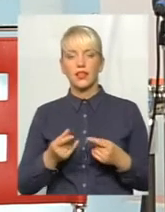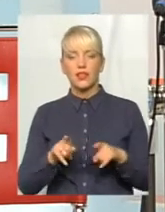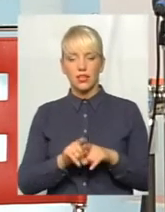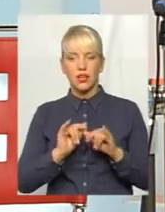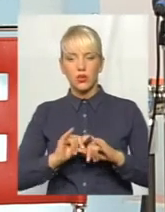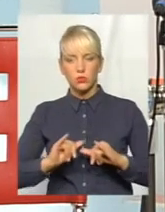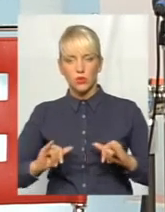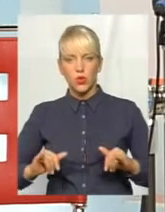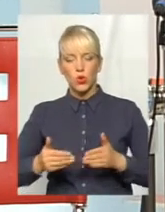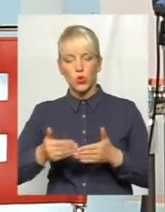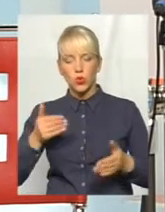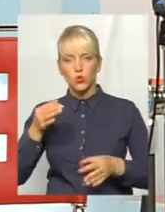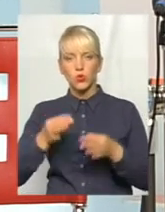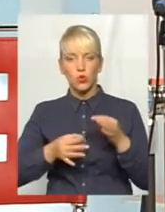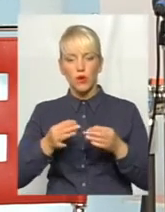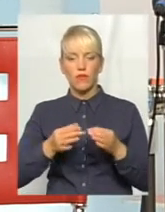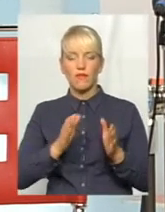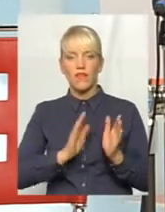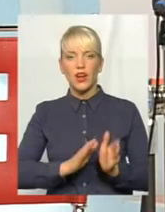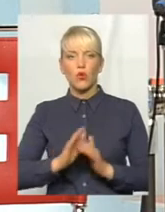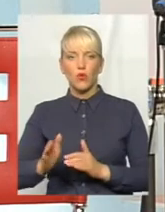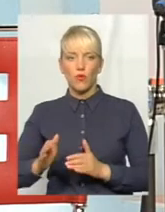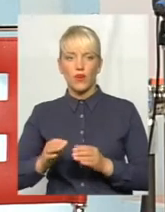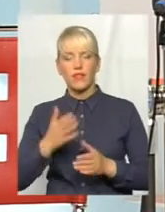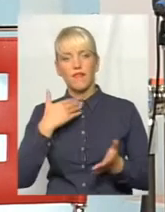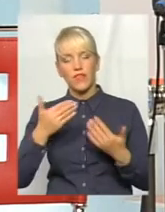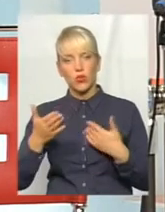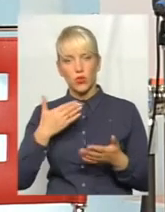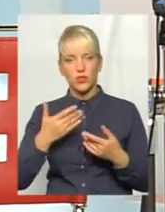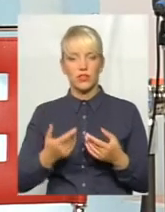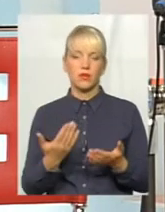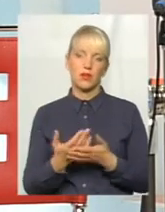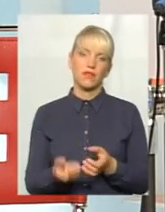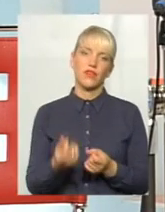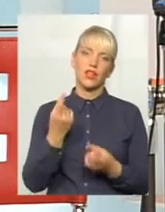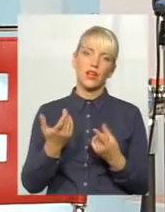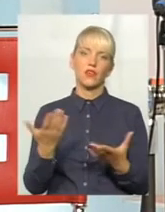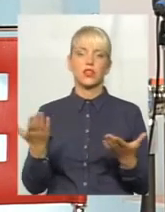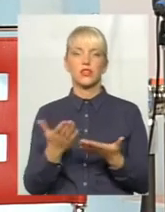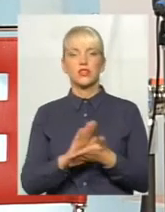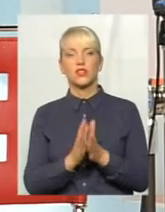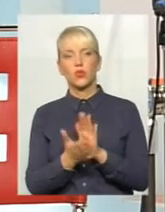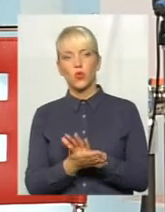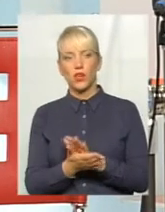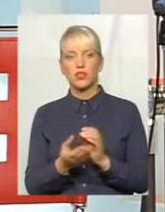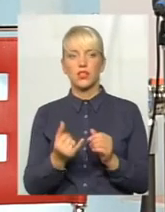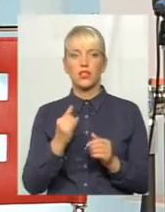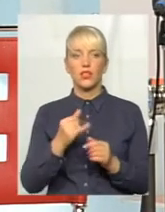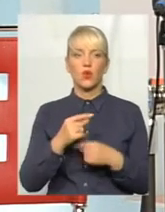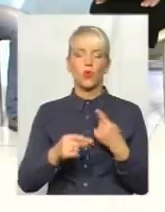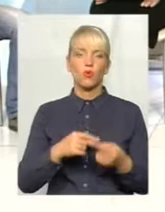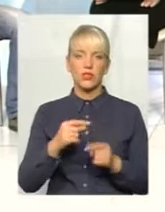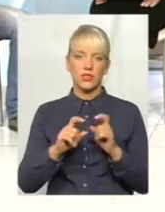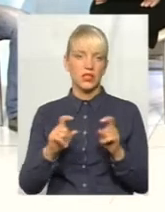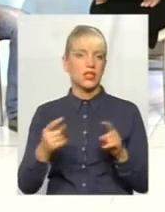досудове врегулювання про відносин, тобто, виникають якісь ситуації комерційні, це не